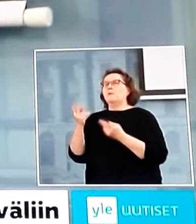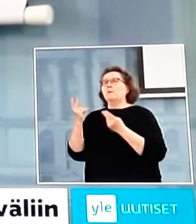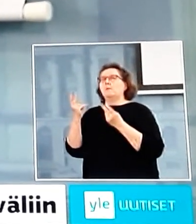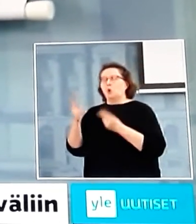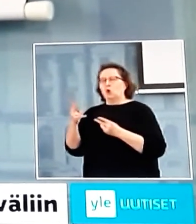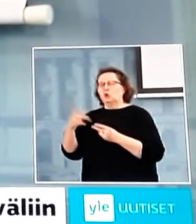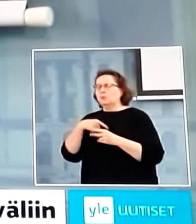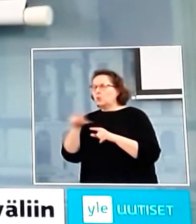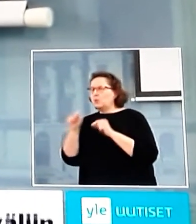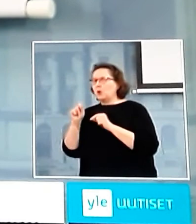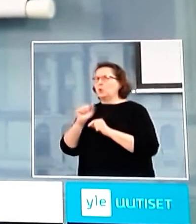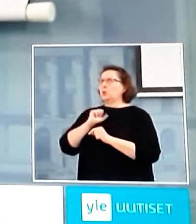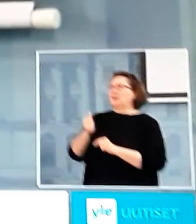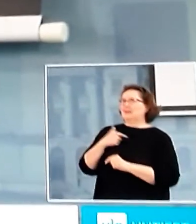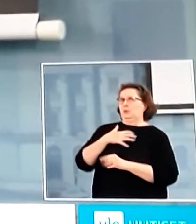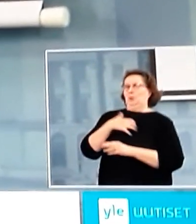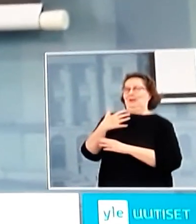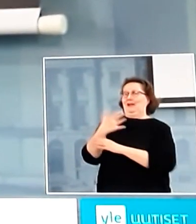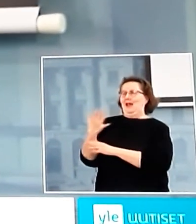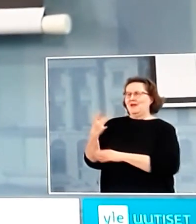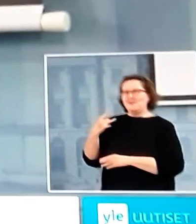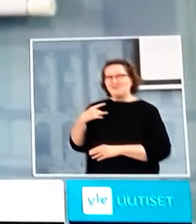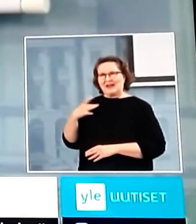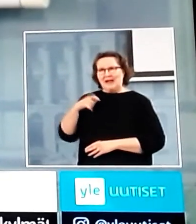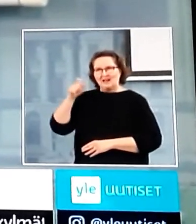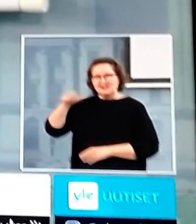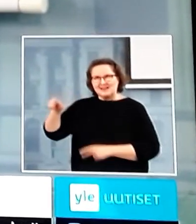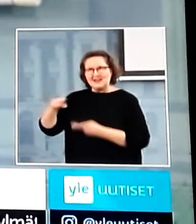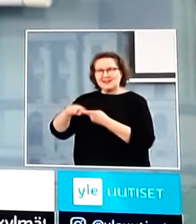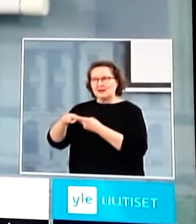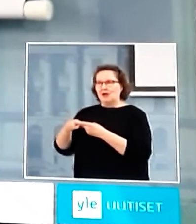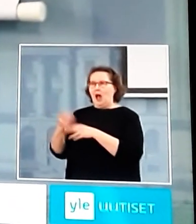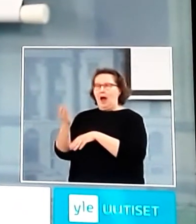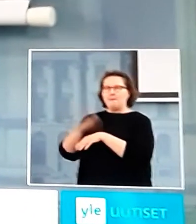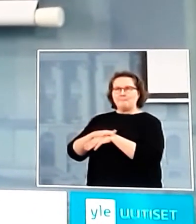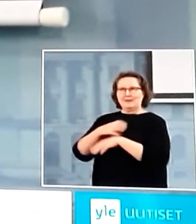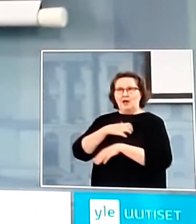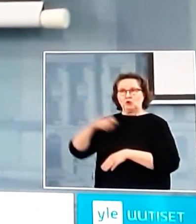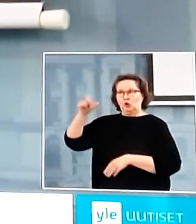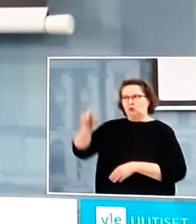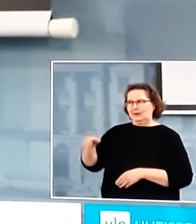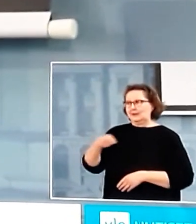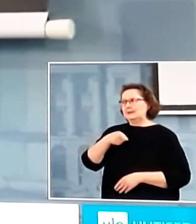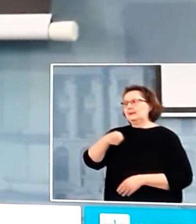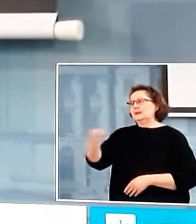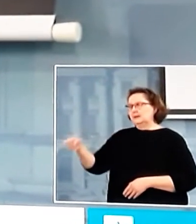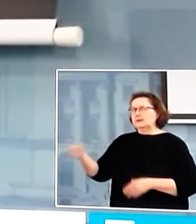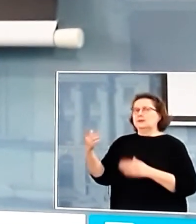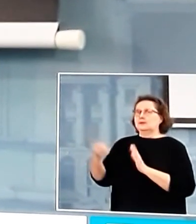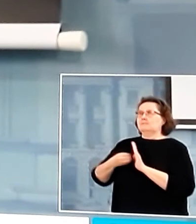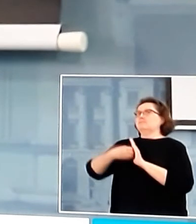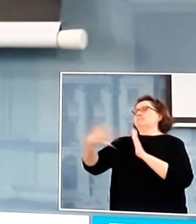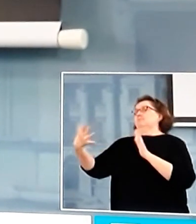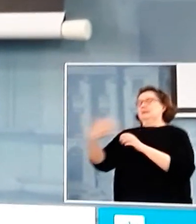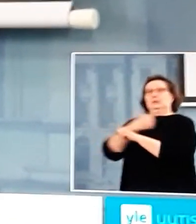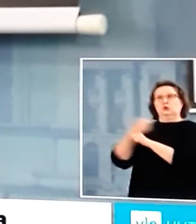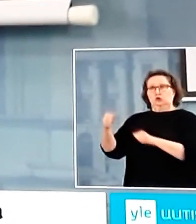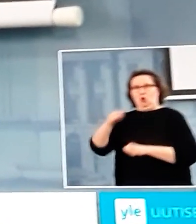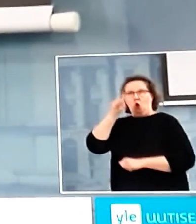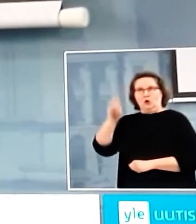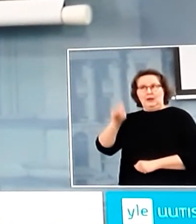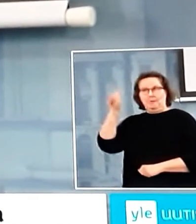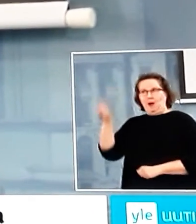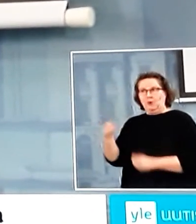yksinyrittäjät, freelancerit, ammattiharjoittajat ovat nyt ajautuneet isoihin ongelmiin johtuen siitä,